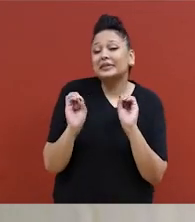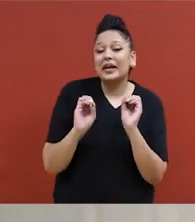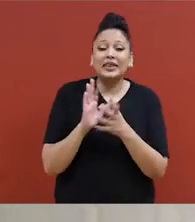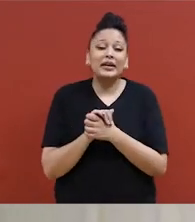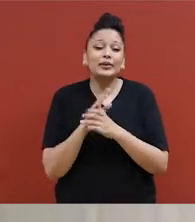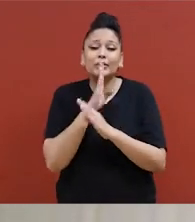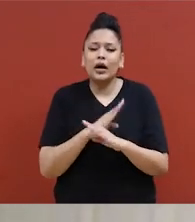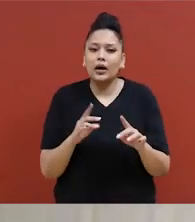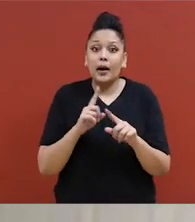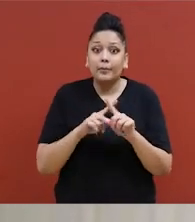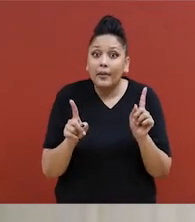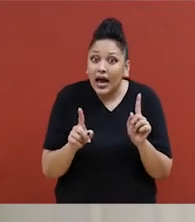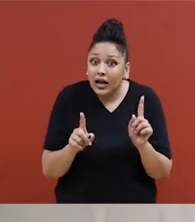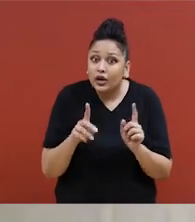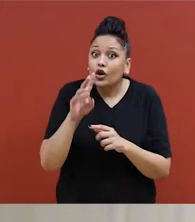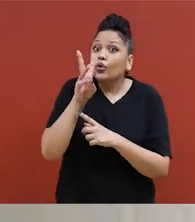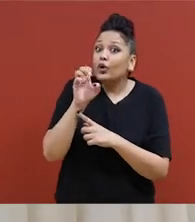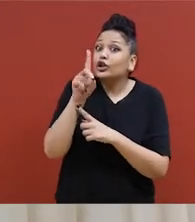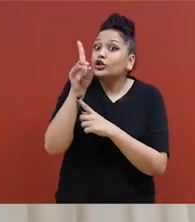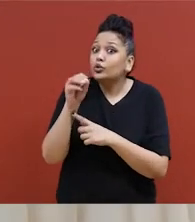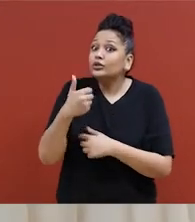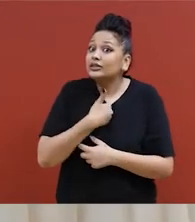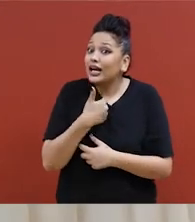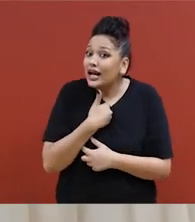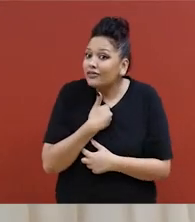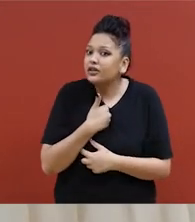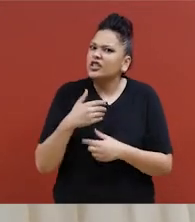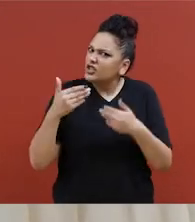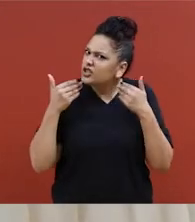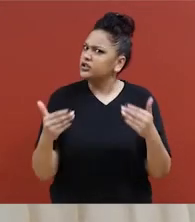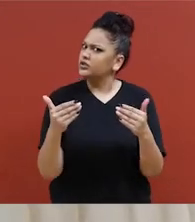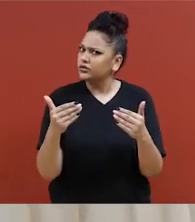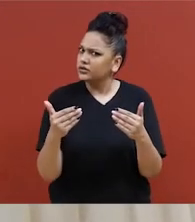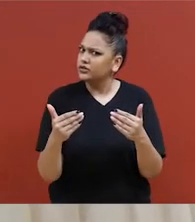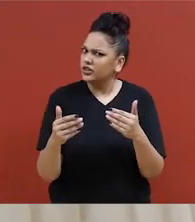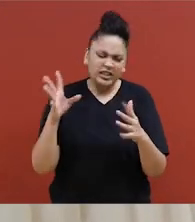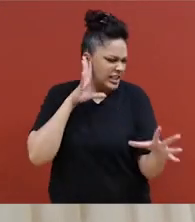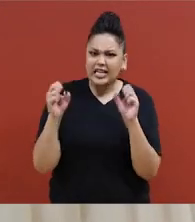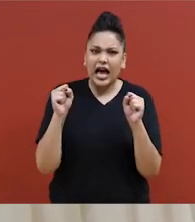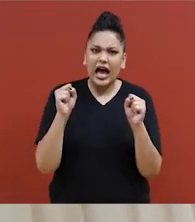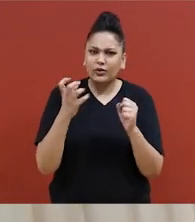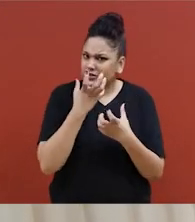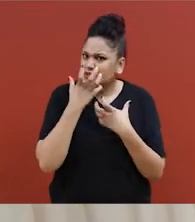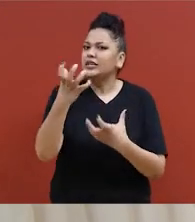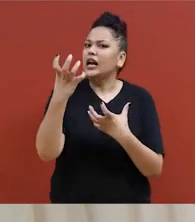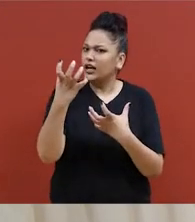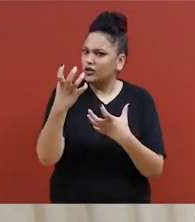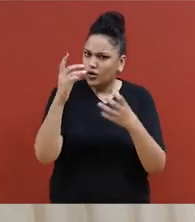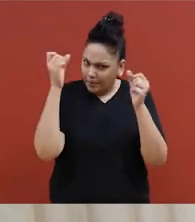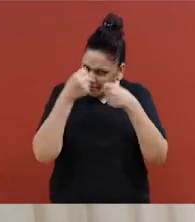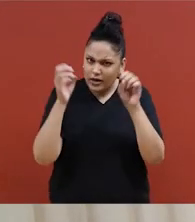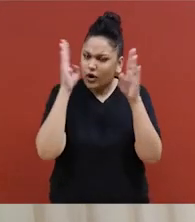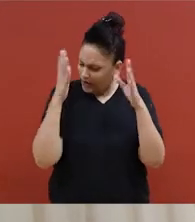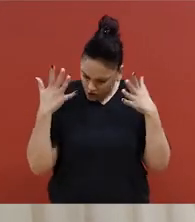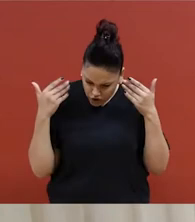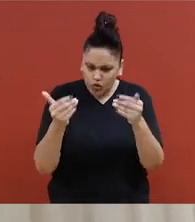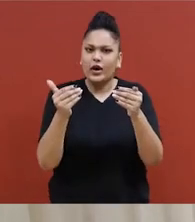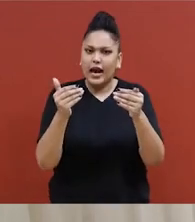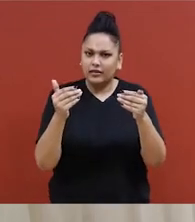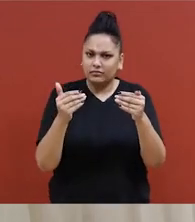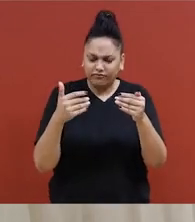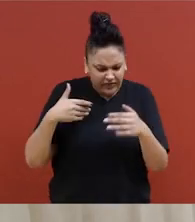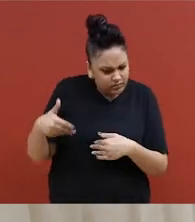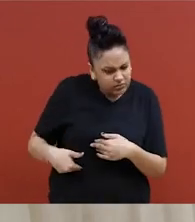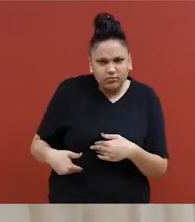endos, c'est de vous faire voir et entendre. Faites une scène, faites ce que votre instinct vous dit de faire